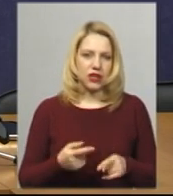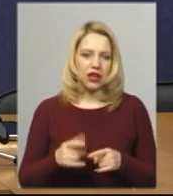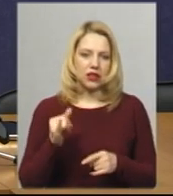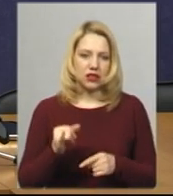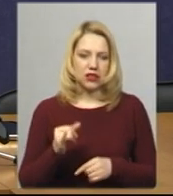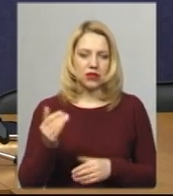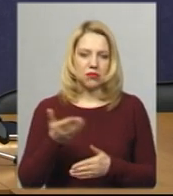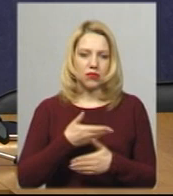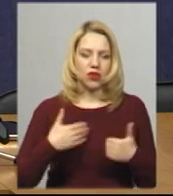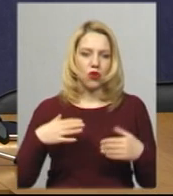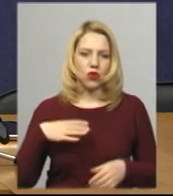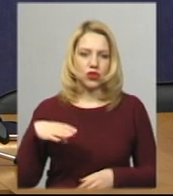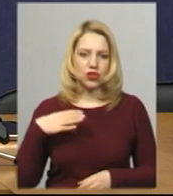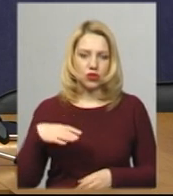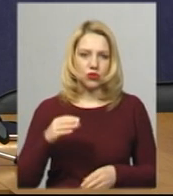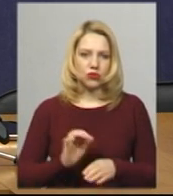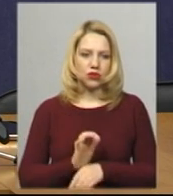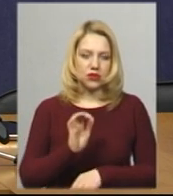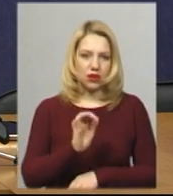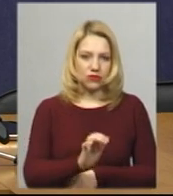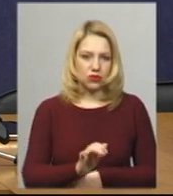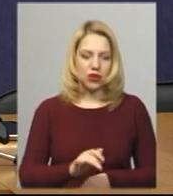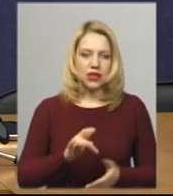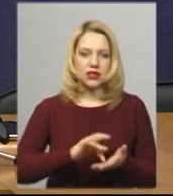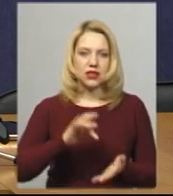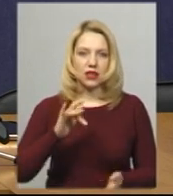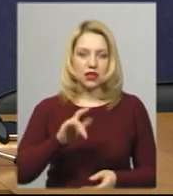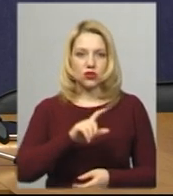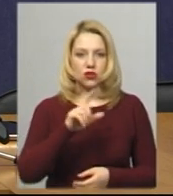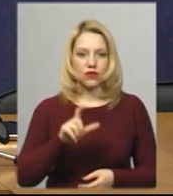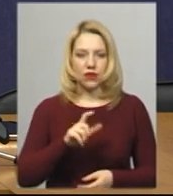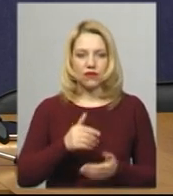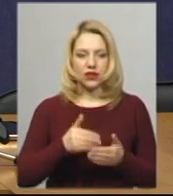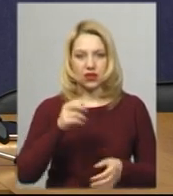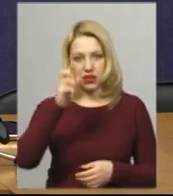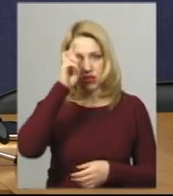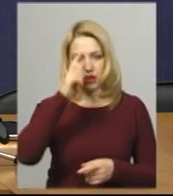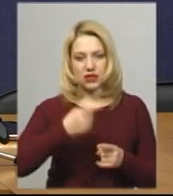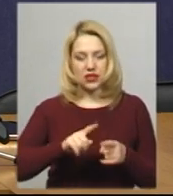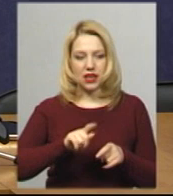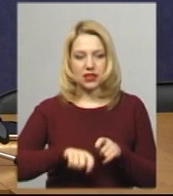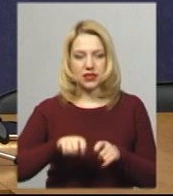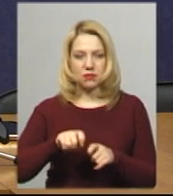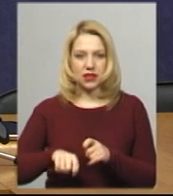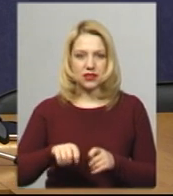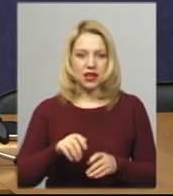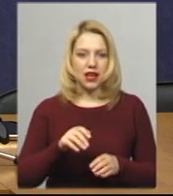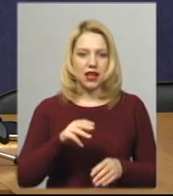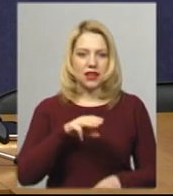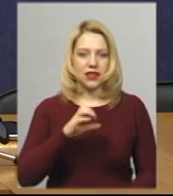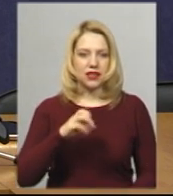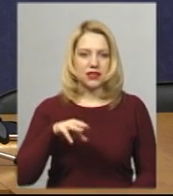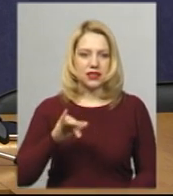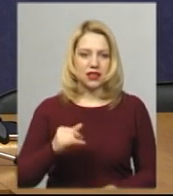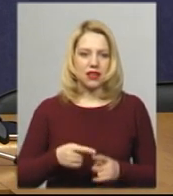доставку централізовану від держави, це експрес-тестів. Про це сьогодні, до речі, також на